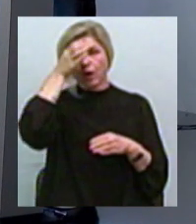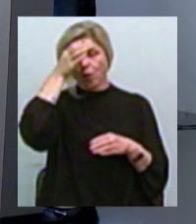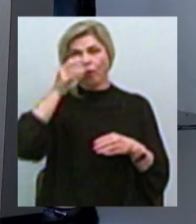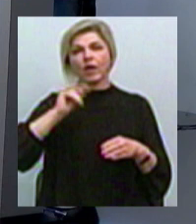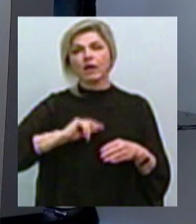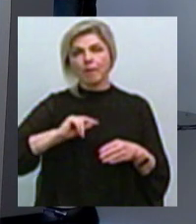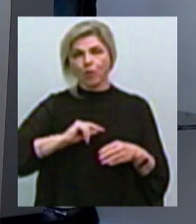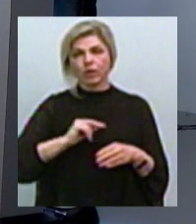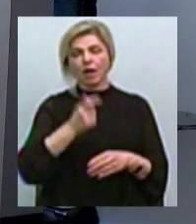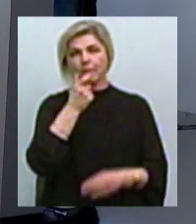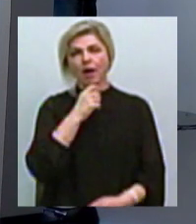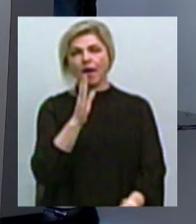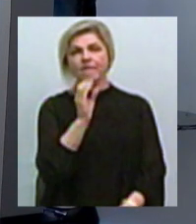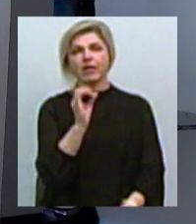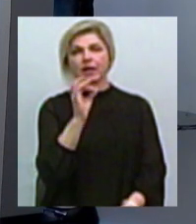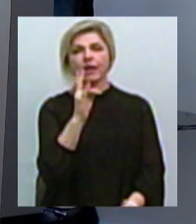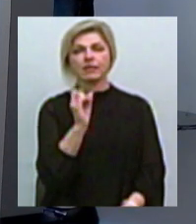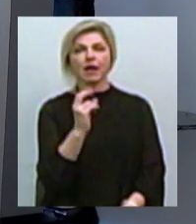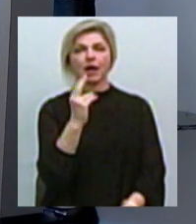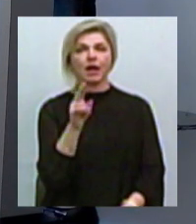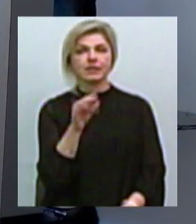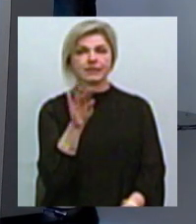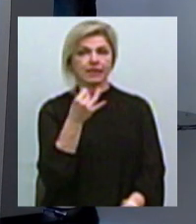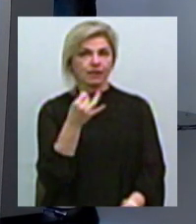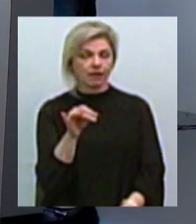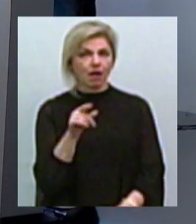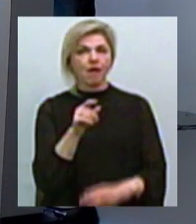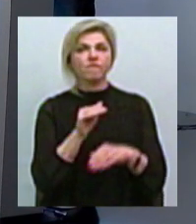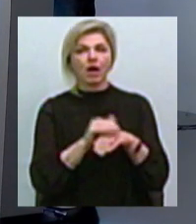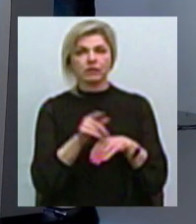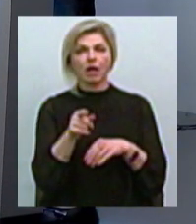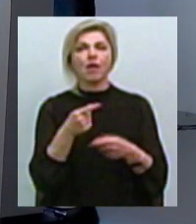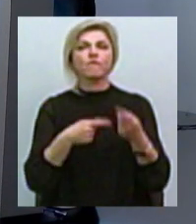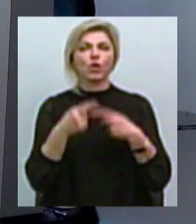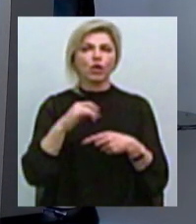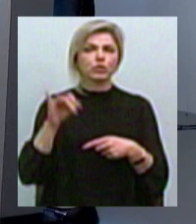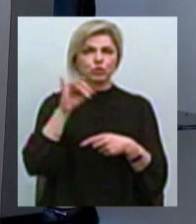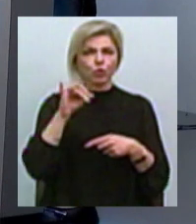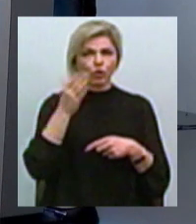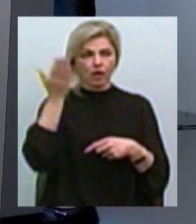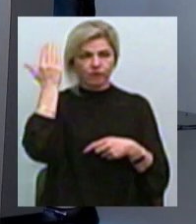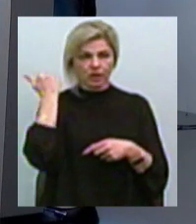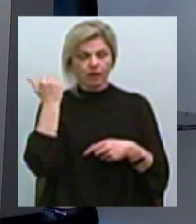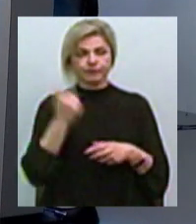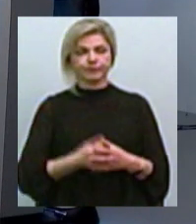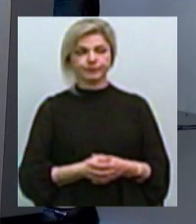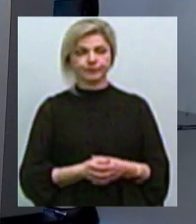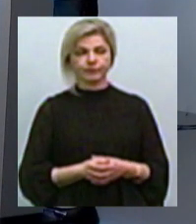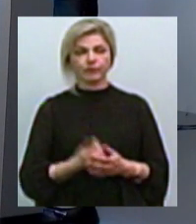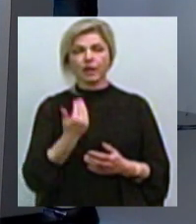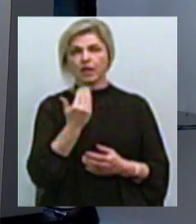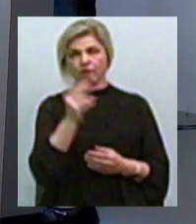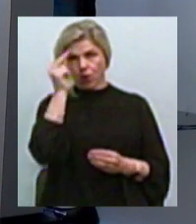пана Вернацького Він фактично посилає нас до кристалічної решітки Тобто, це його